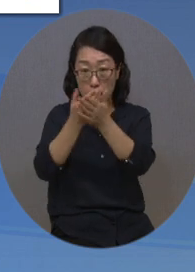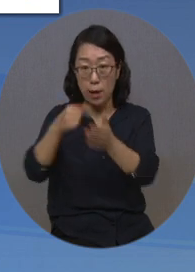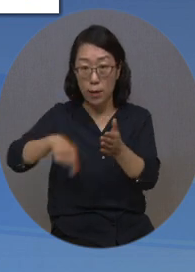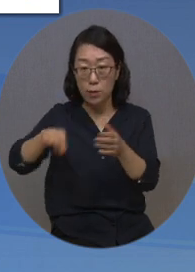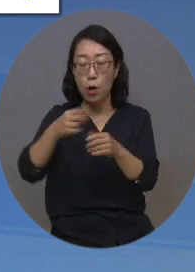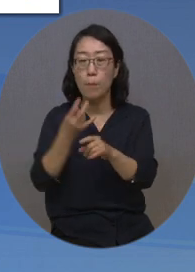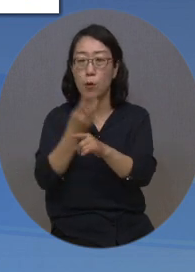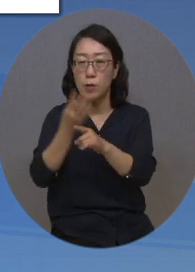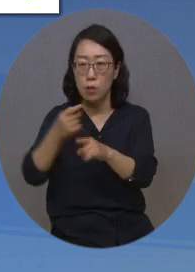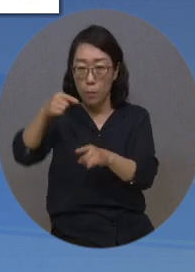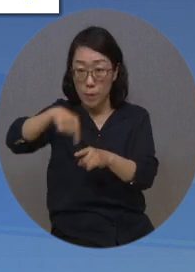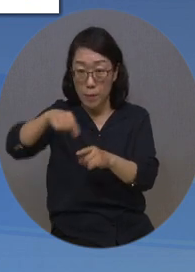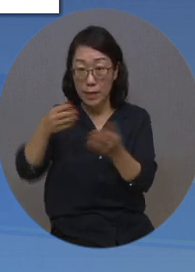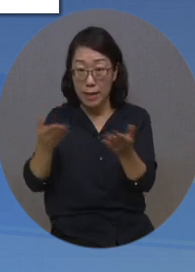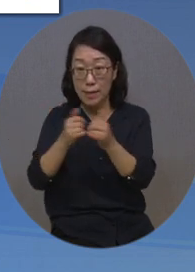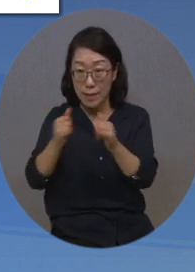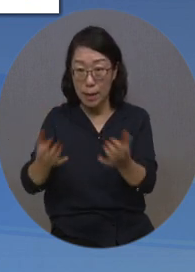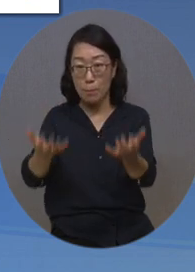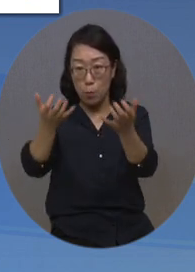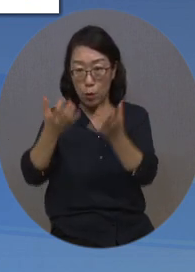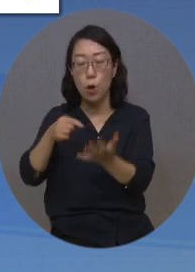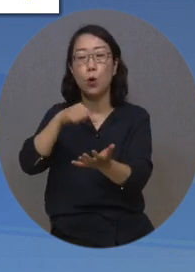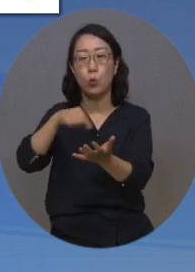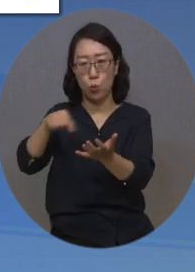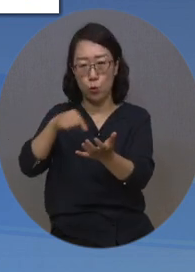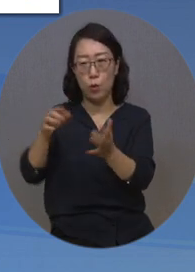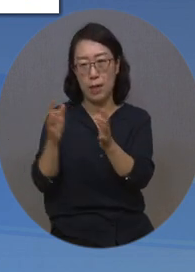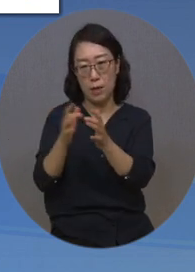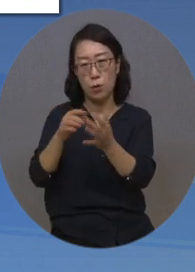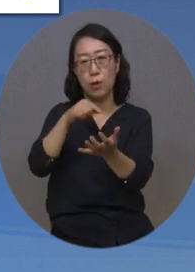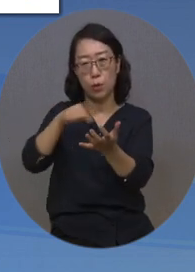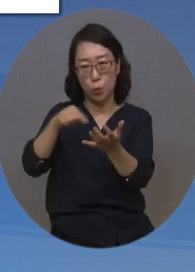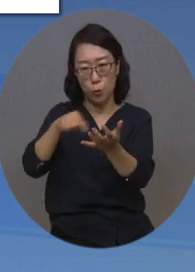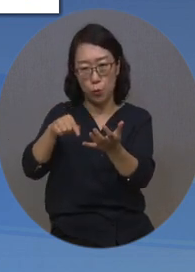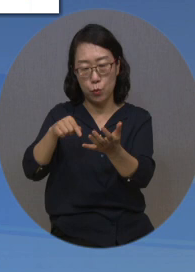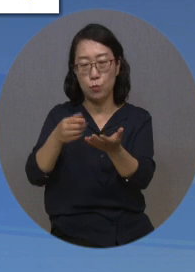청소년 인권교육 등 온라인 교육을 제공할 계획입니다.